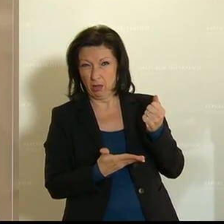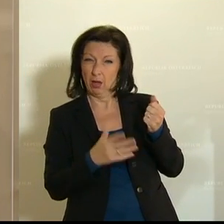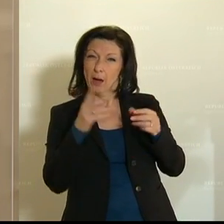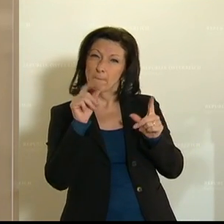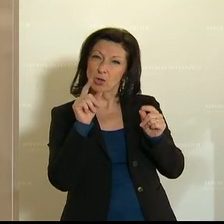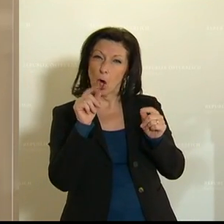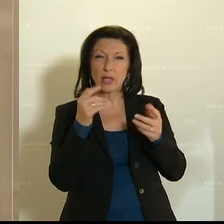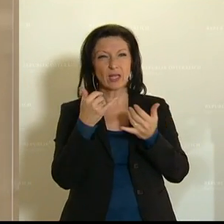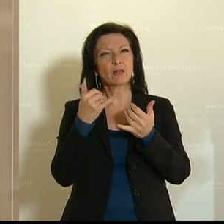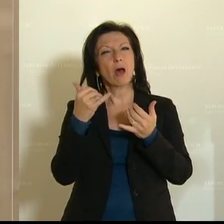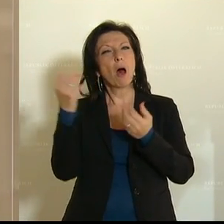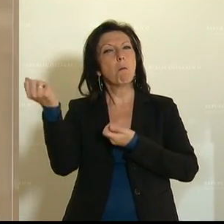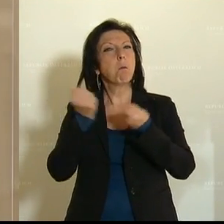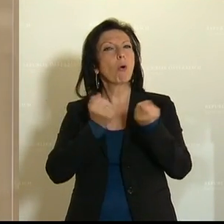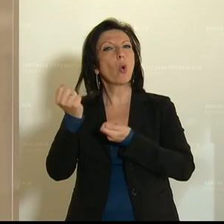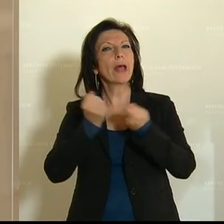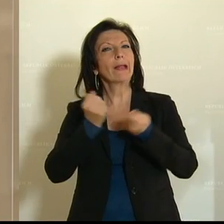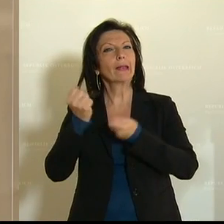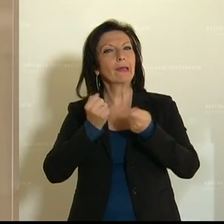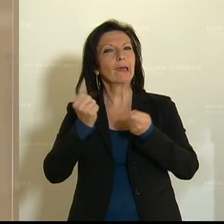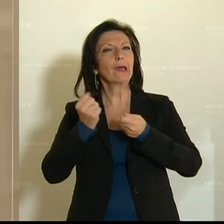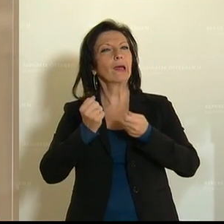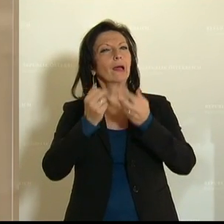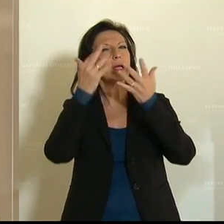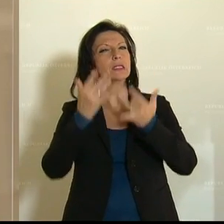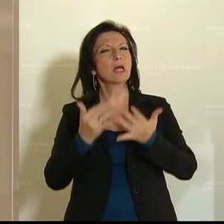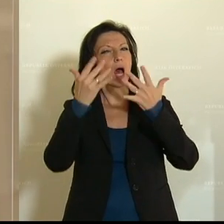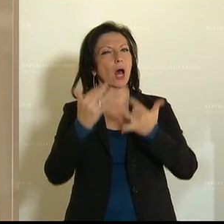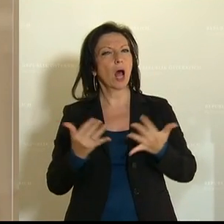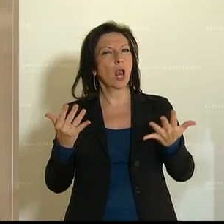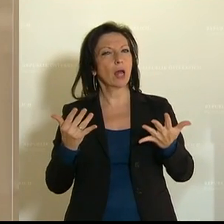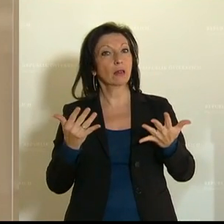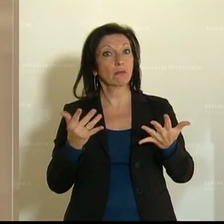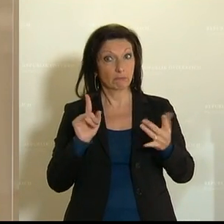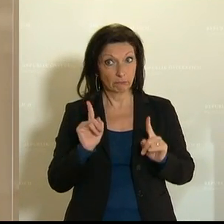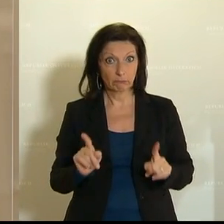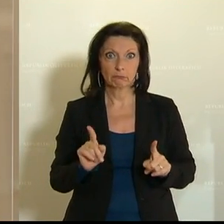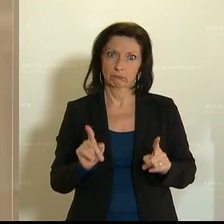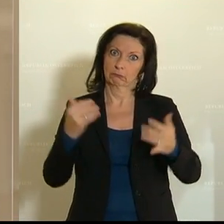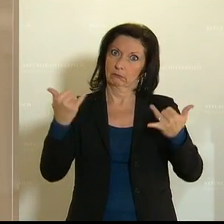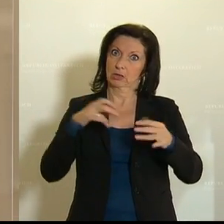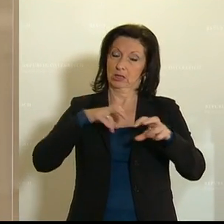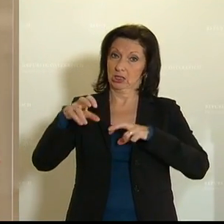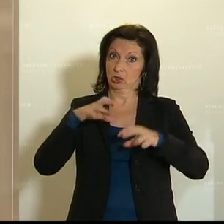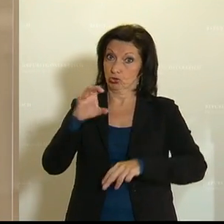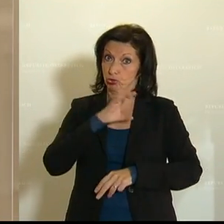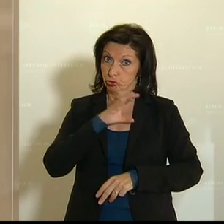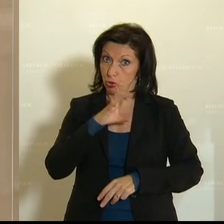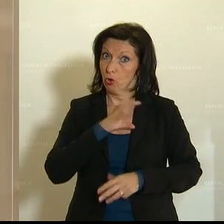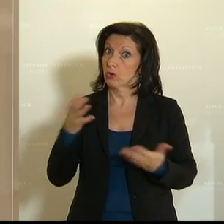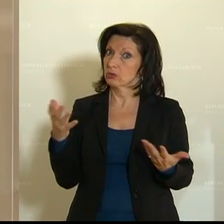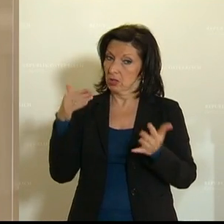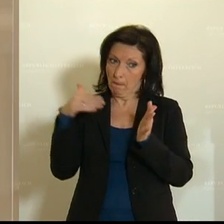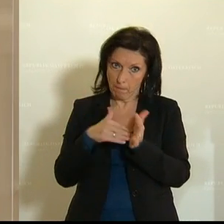gegossene Politik ist, dann hat die Regierung mit diesem Budget eine Chance. Eine Chance, Mitkämpfer an der Seite